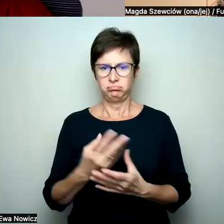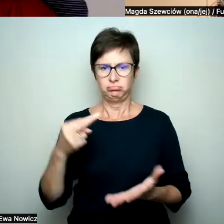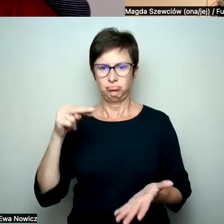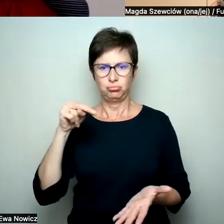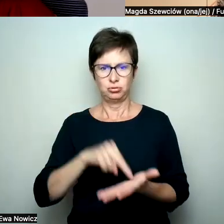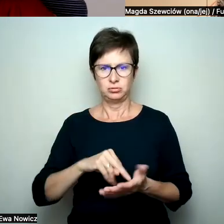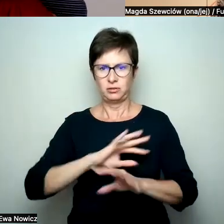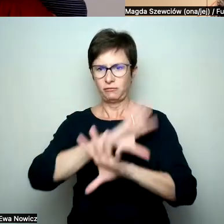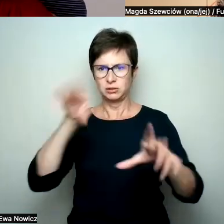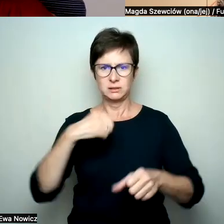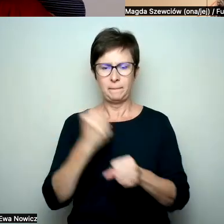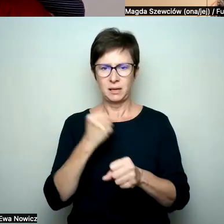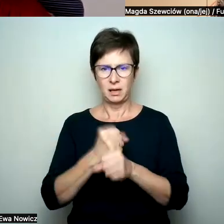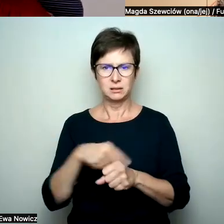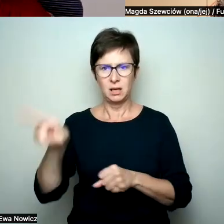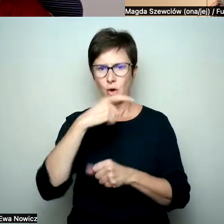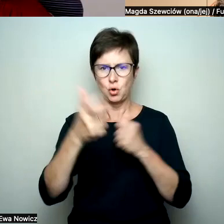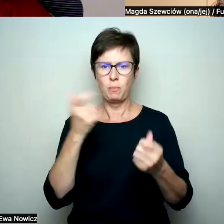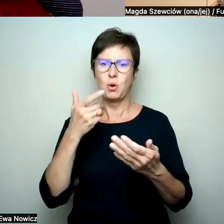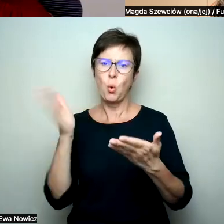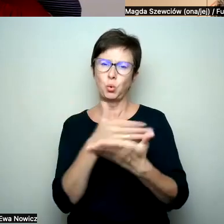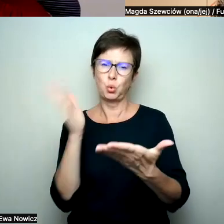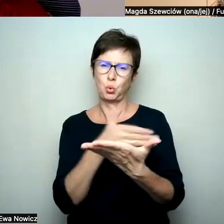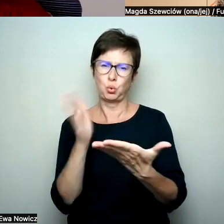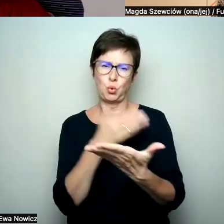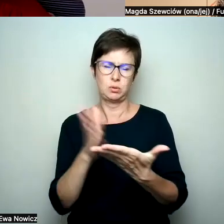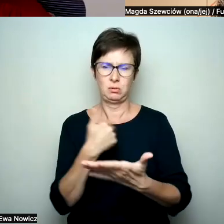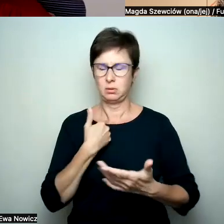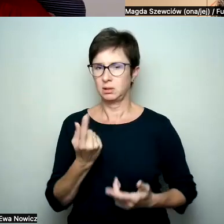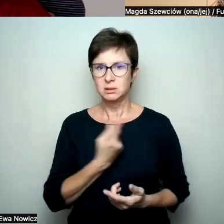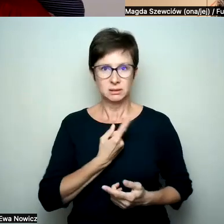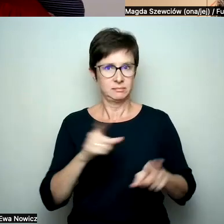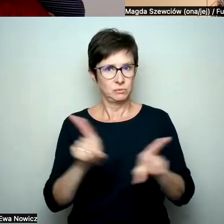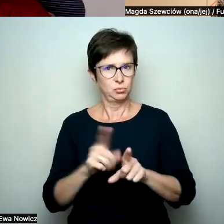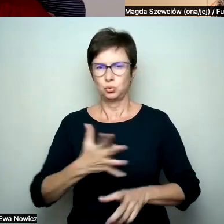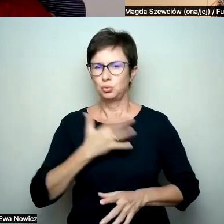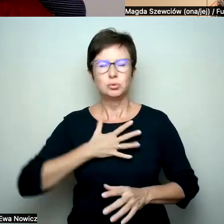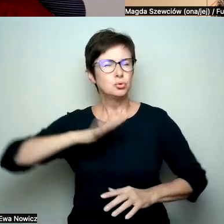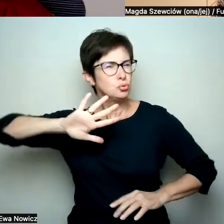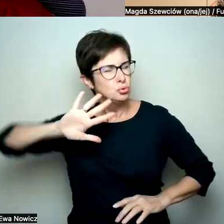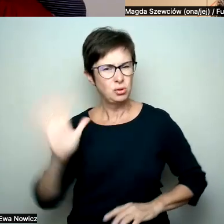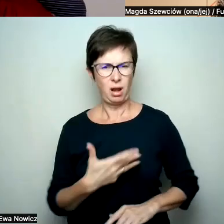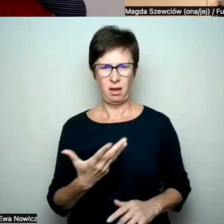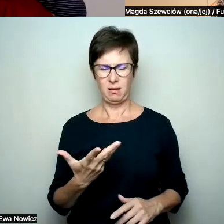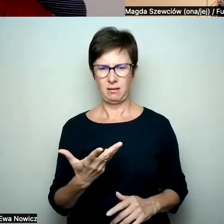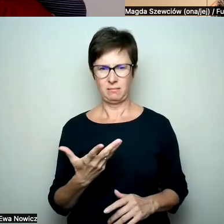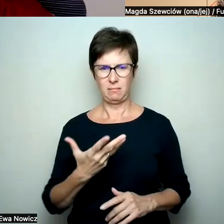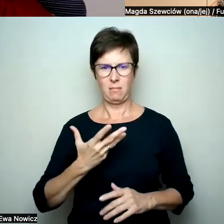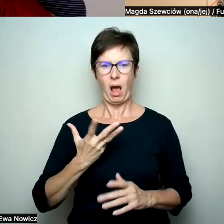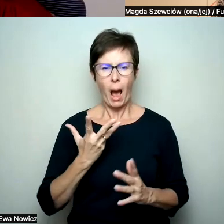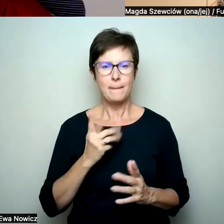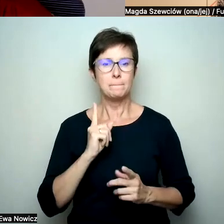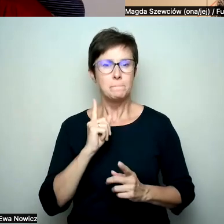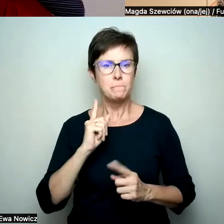pracowali, byli zaangażowani w kasowanie tych treści i ja sama też czułam się fatalnie. Ale w pewnym momencie do mnie